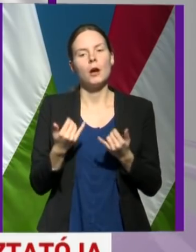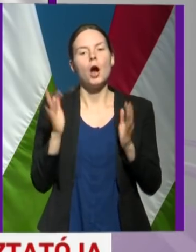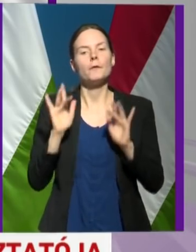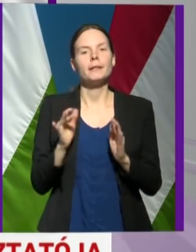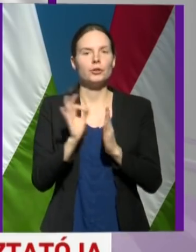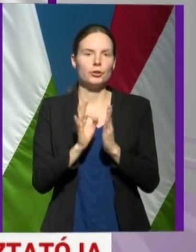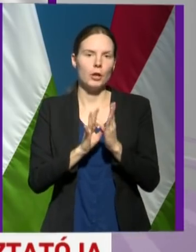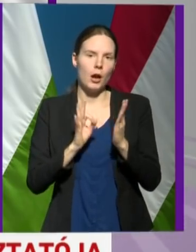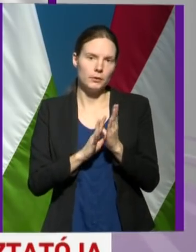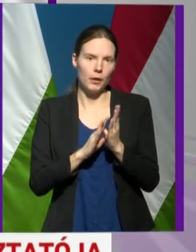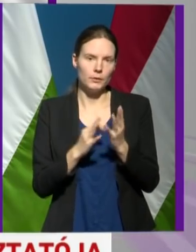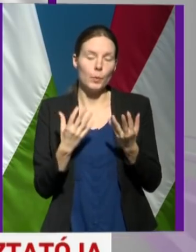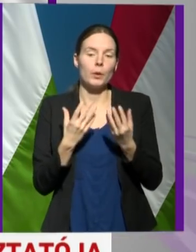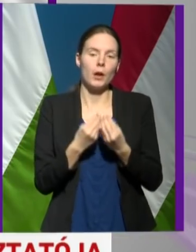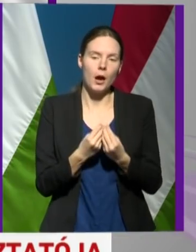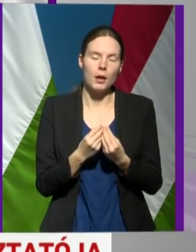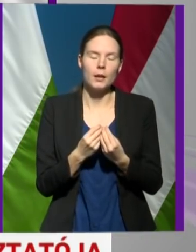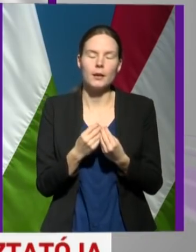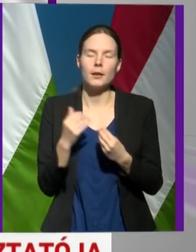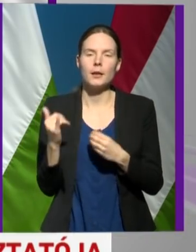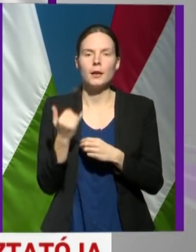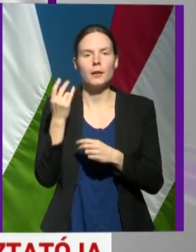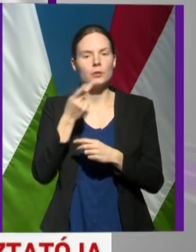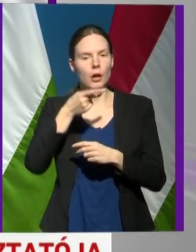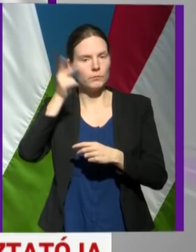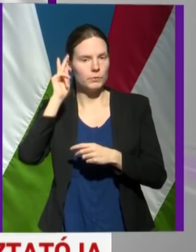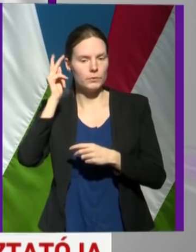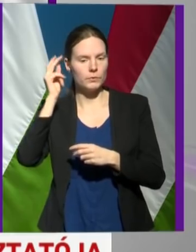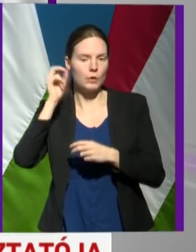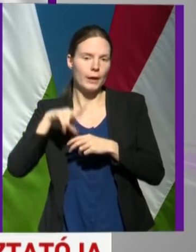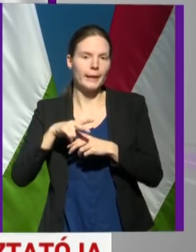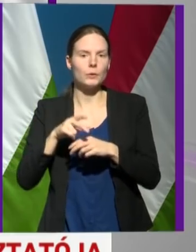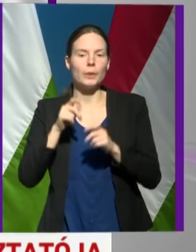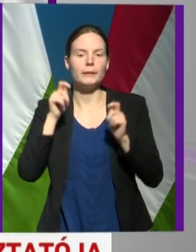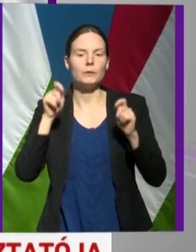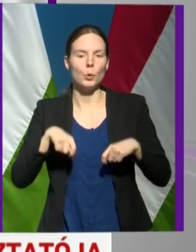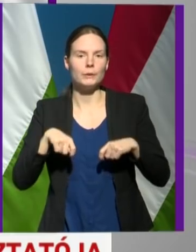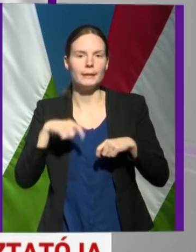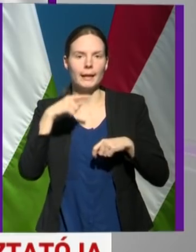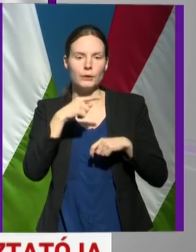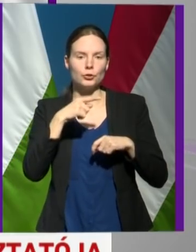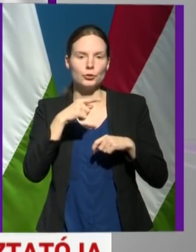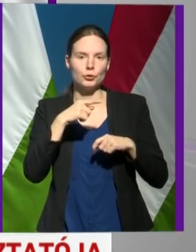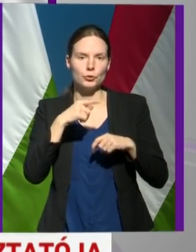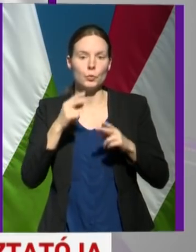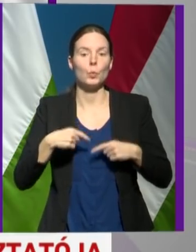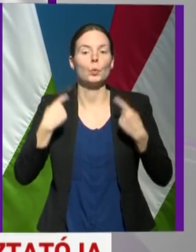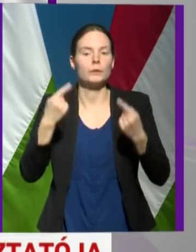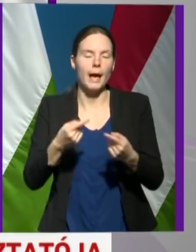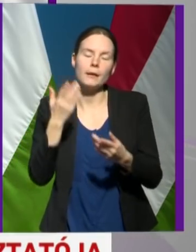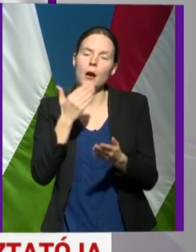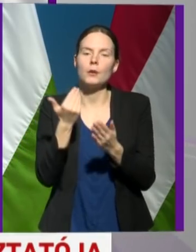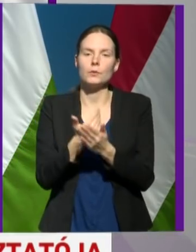birtokában és a szakértői döntés meghozatalát követően, amennyiben